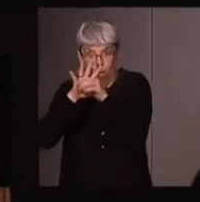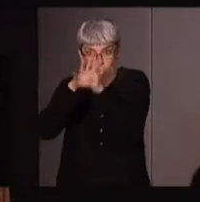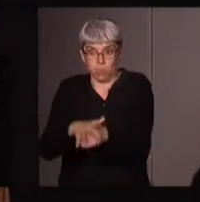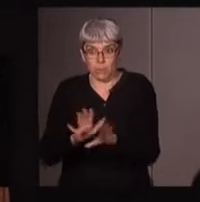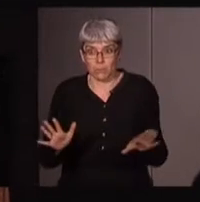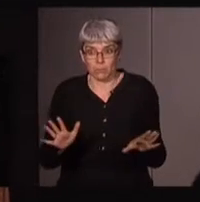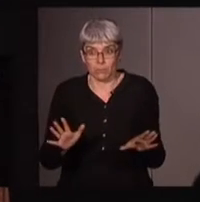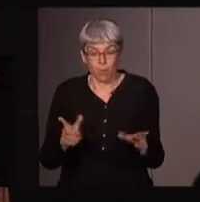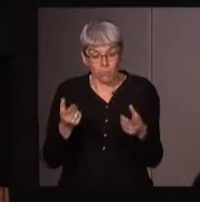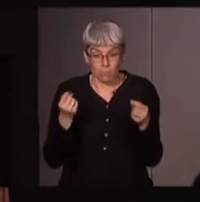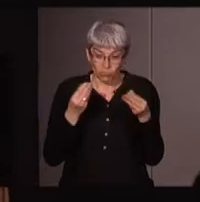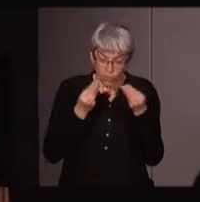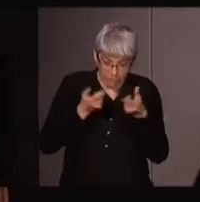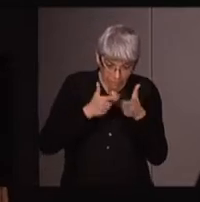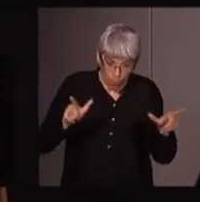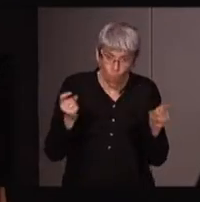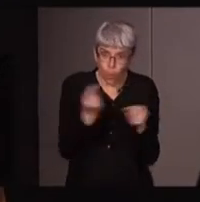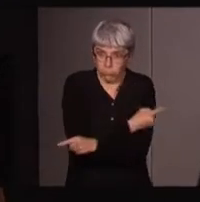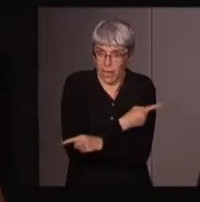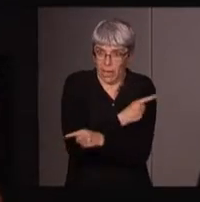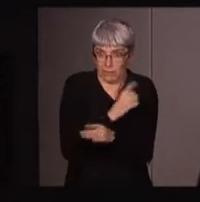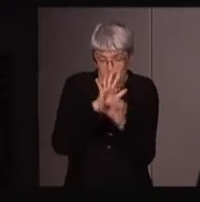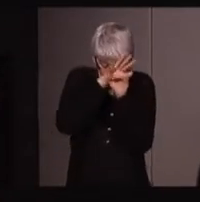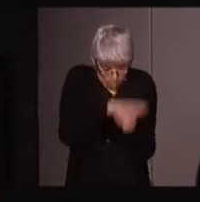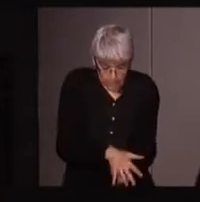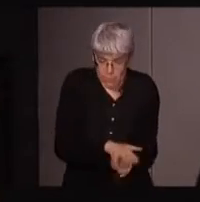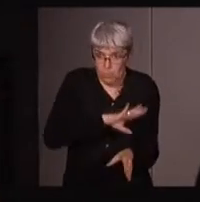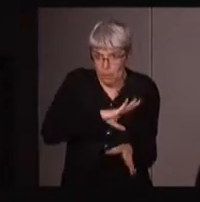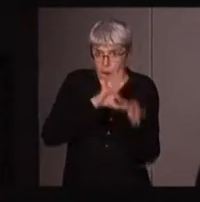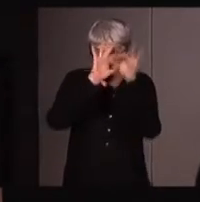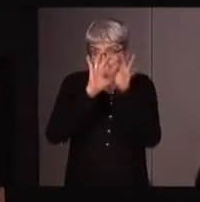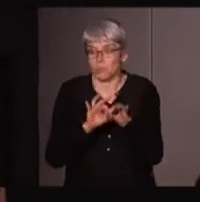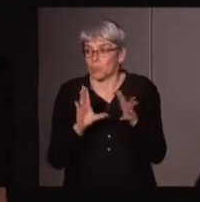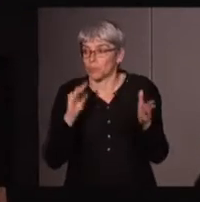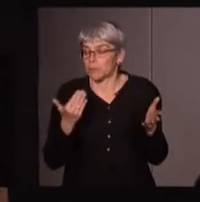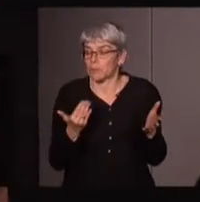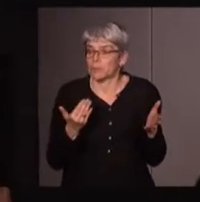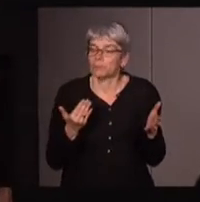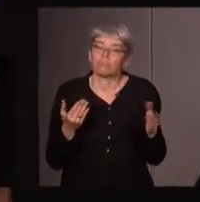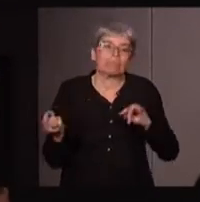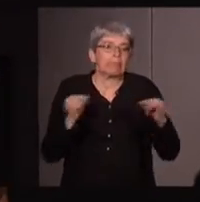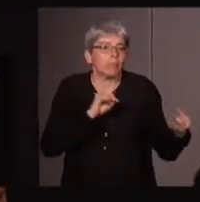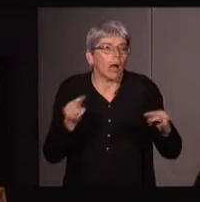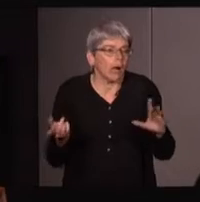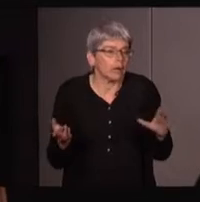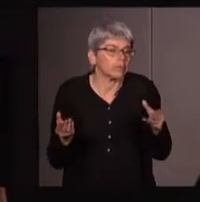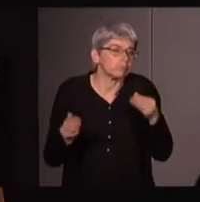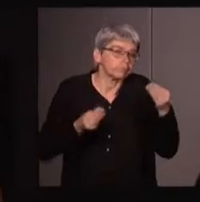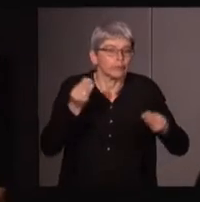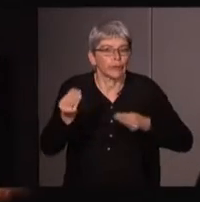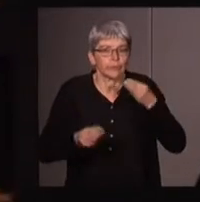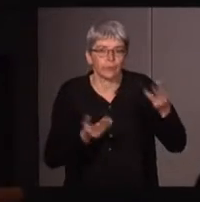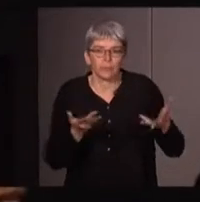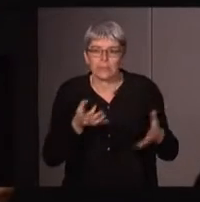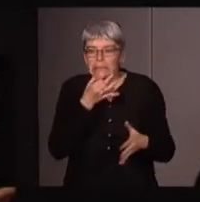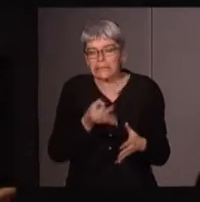pas vecteur d'émancipation. Mais, juste pour alimenter le débat, il ne'agit même pas de